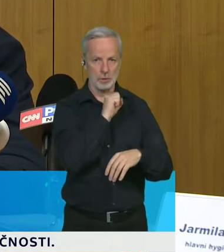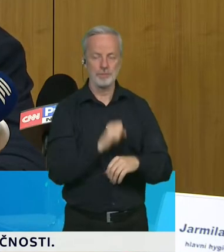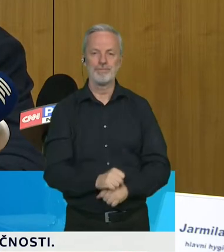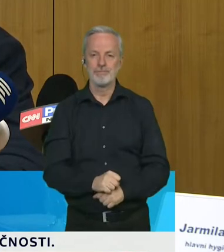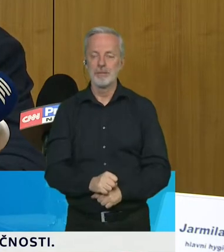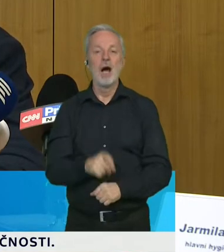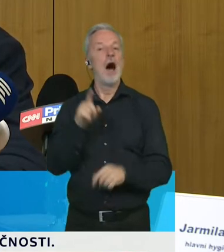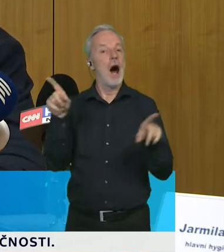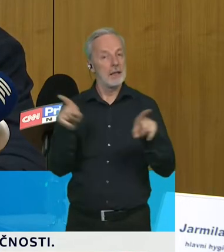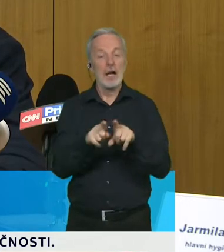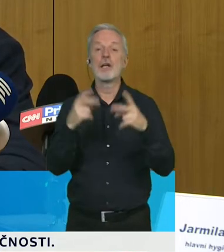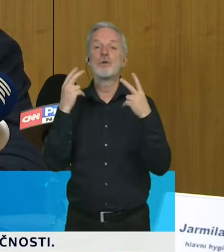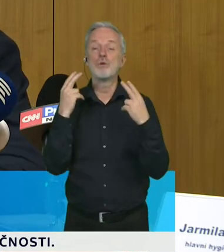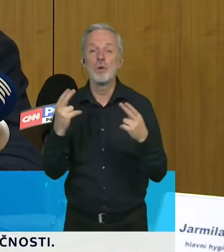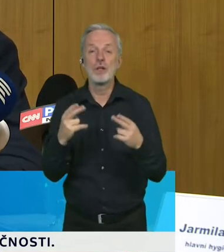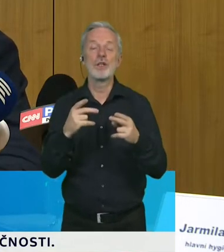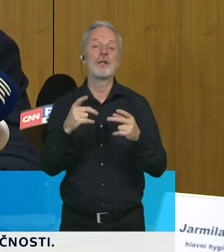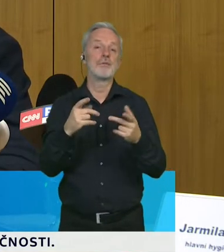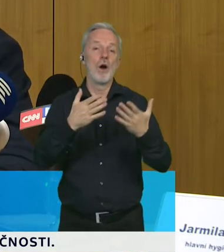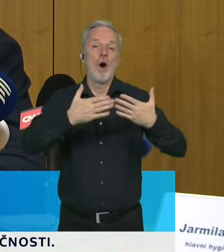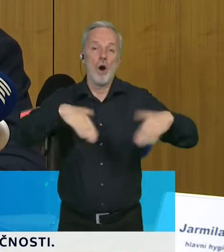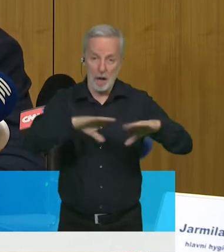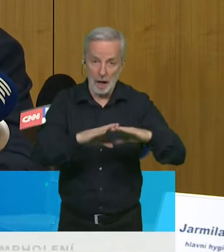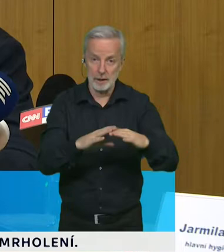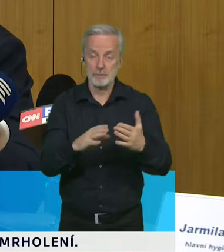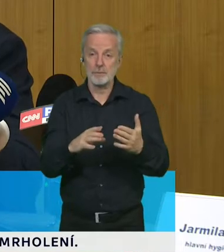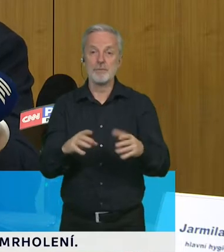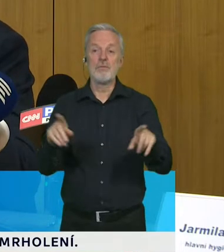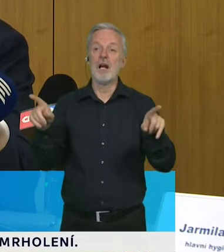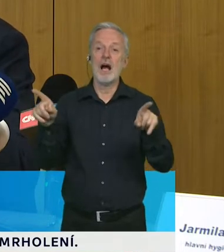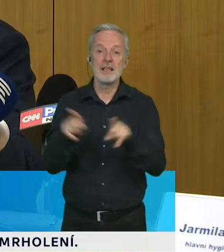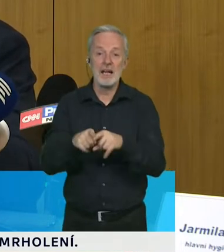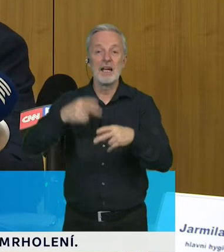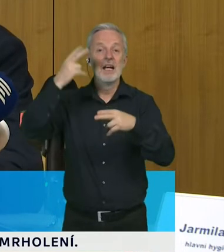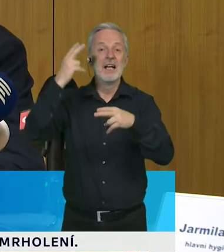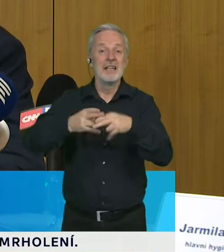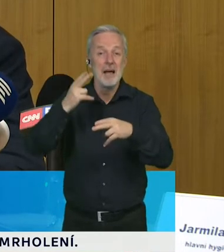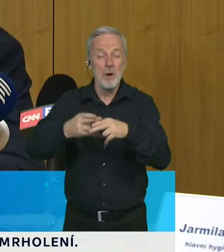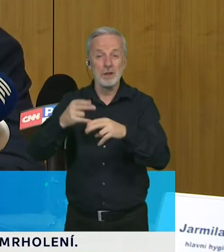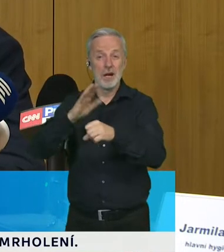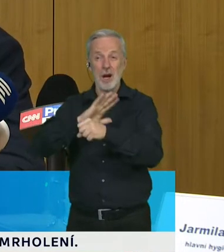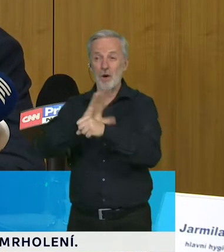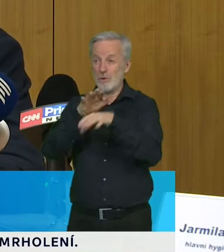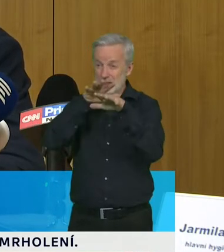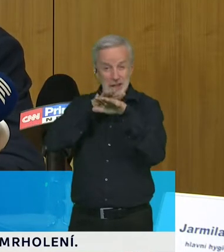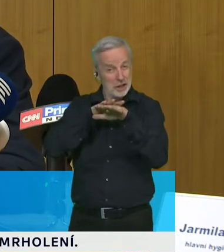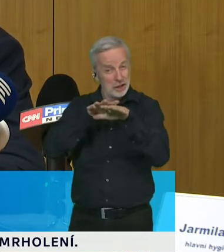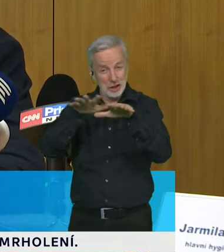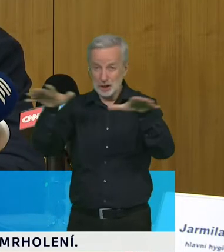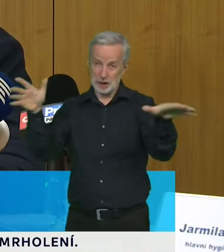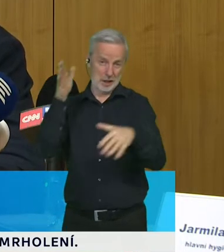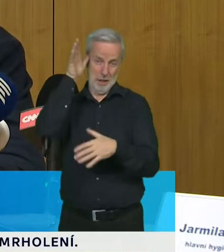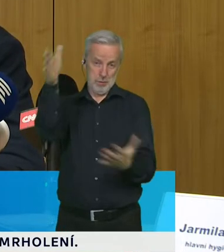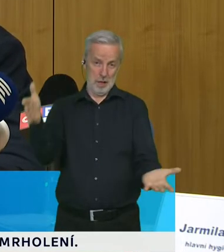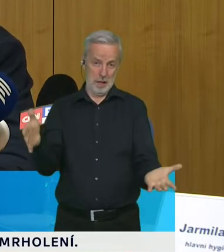že vaši prarodiče pravděpodobně neonemocní, tak to bude mít také velký význam ve smyslu tom, že